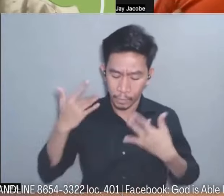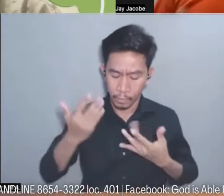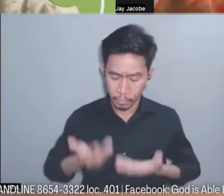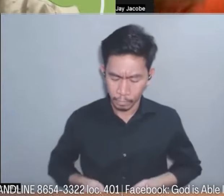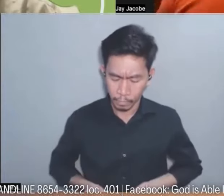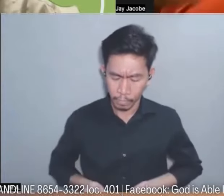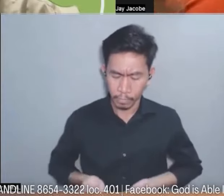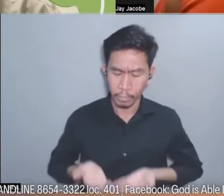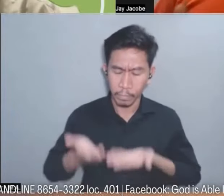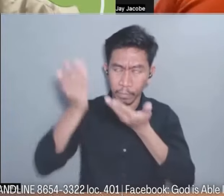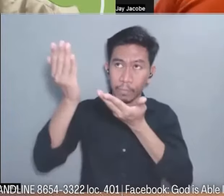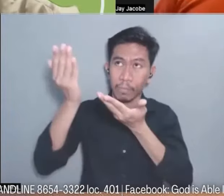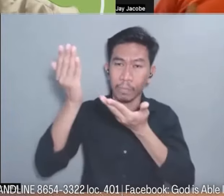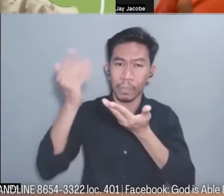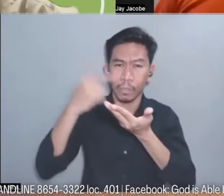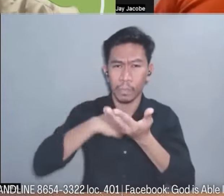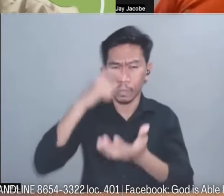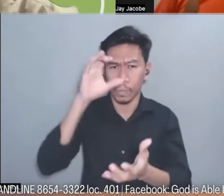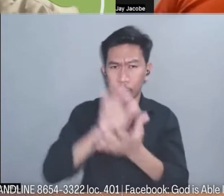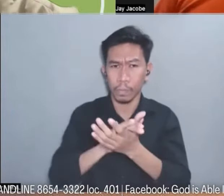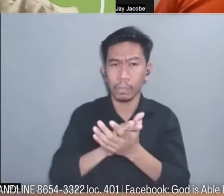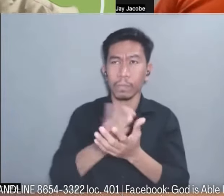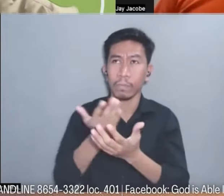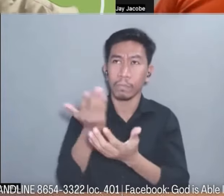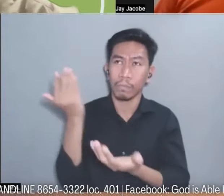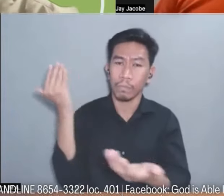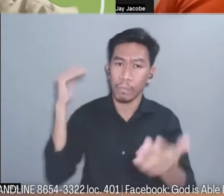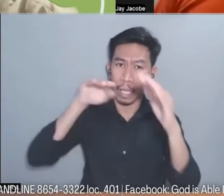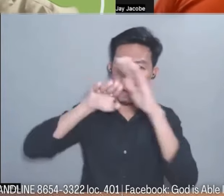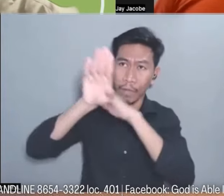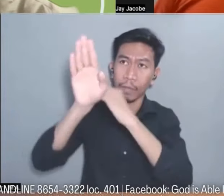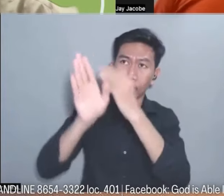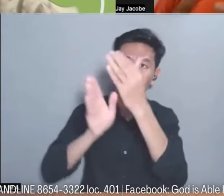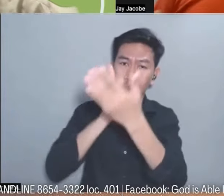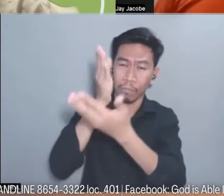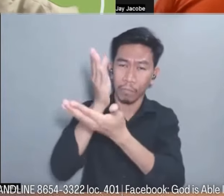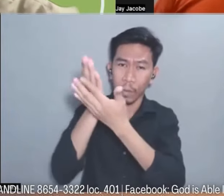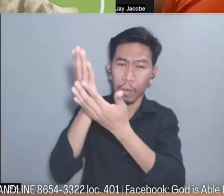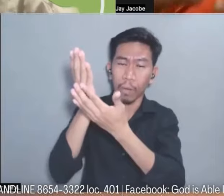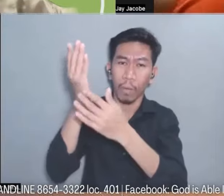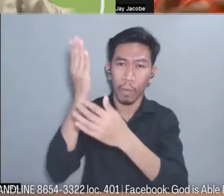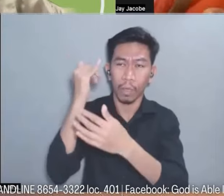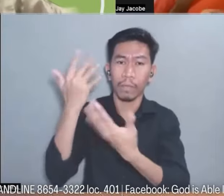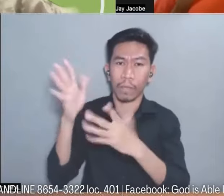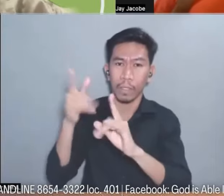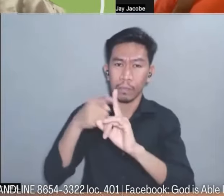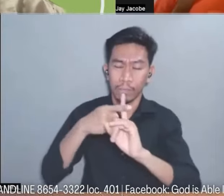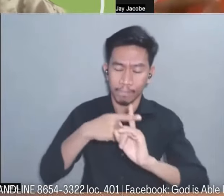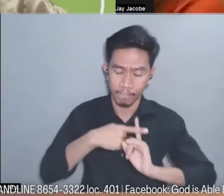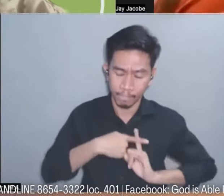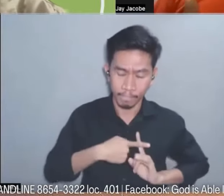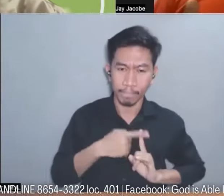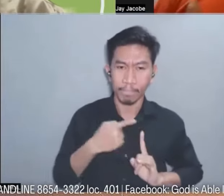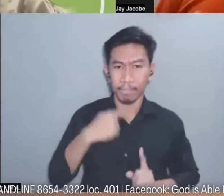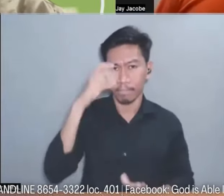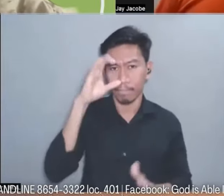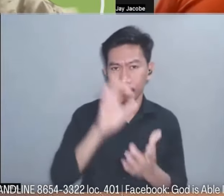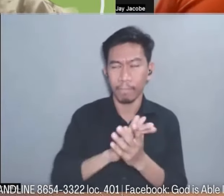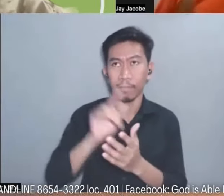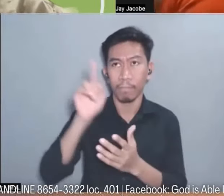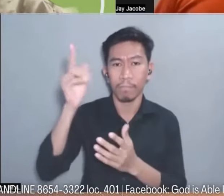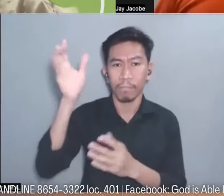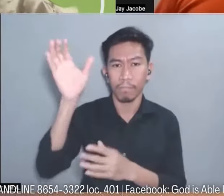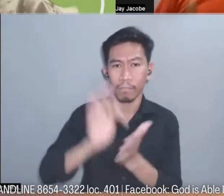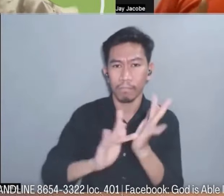pupunta dahil tinanggap ko si Yesus bilang Panginoon at sabihing tagapagligtas ng aking buhay at nanampalataya ako siya ay namatay doon sa